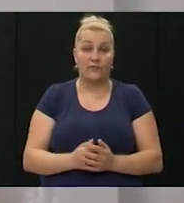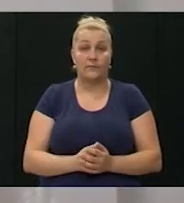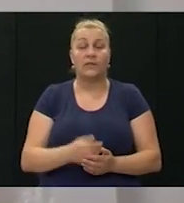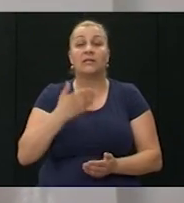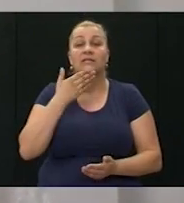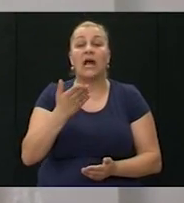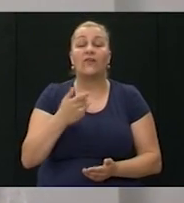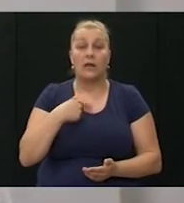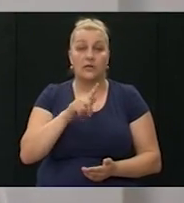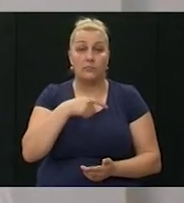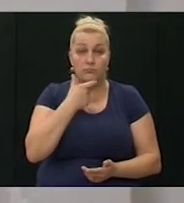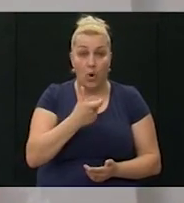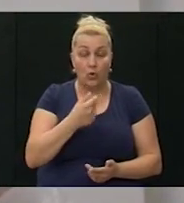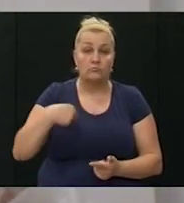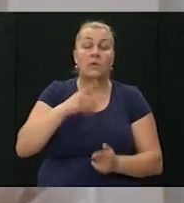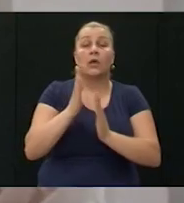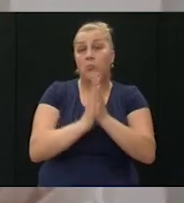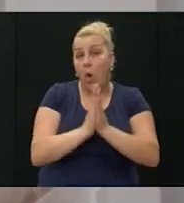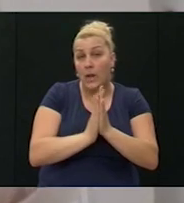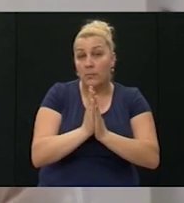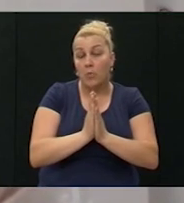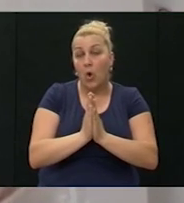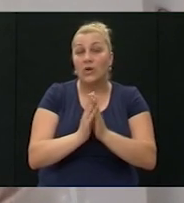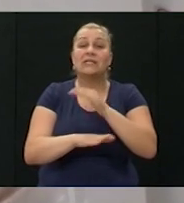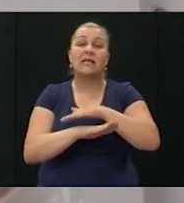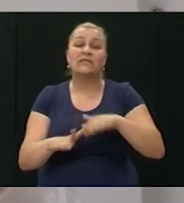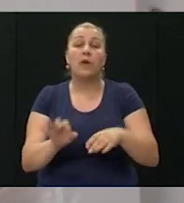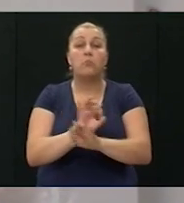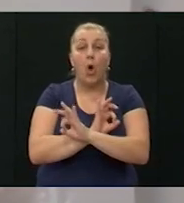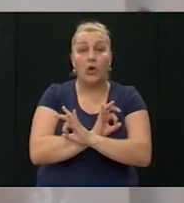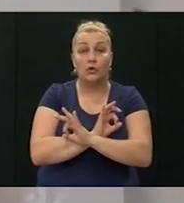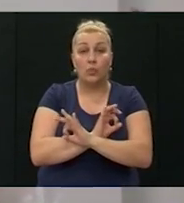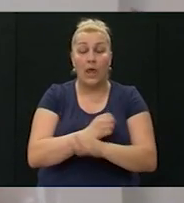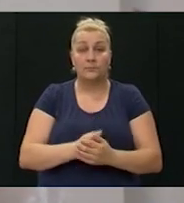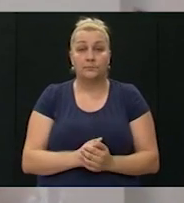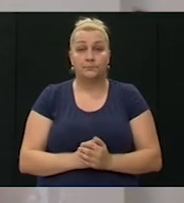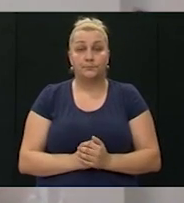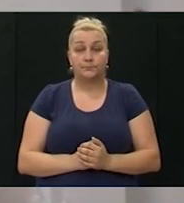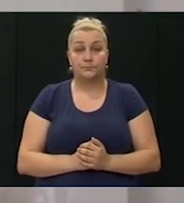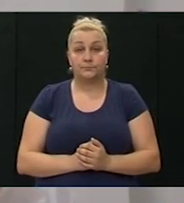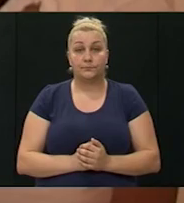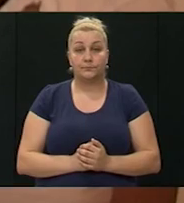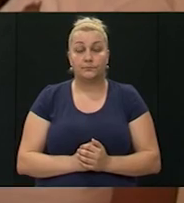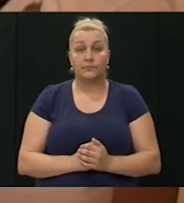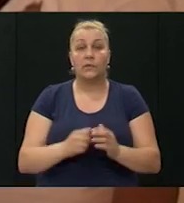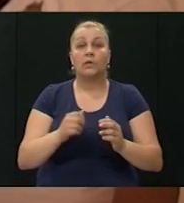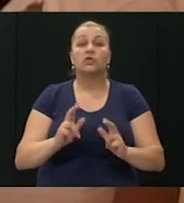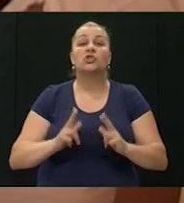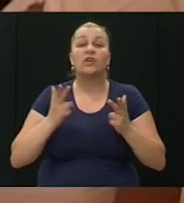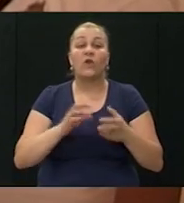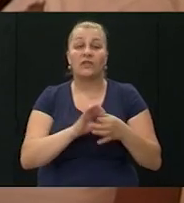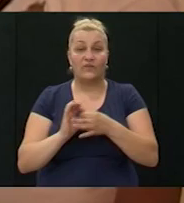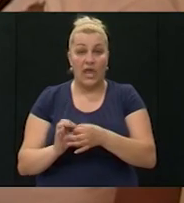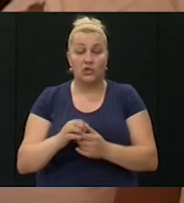njegovu kravlosti i molimo za sve pogimnule bogove. Život